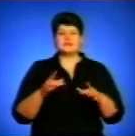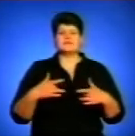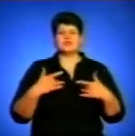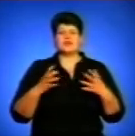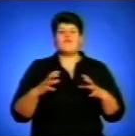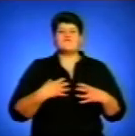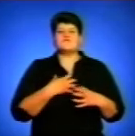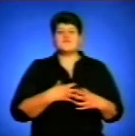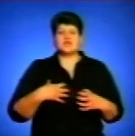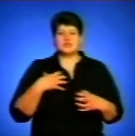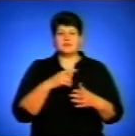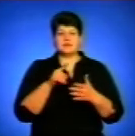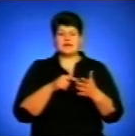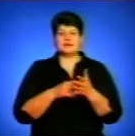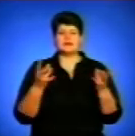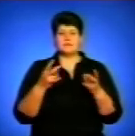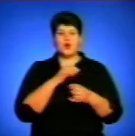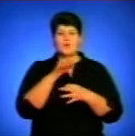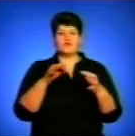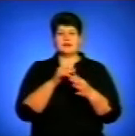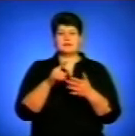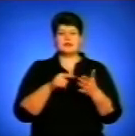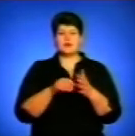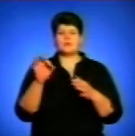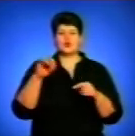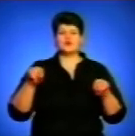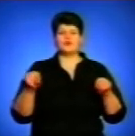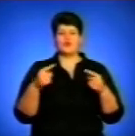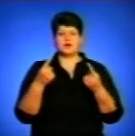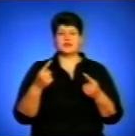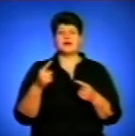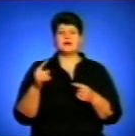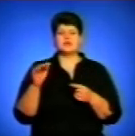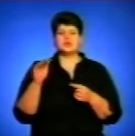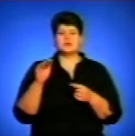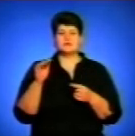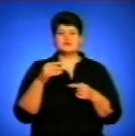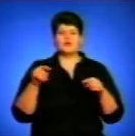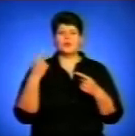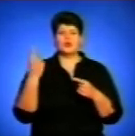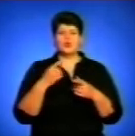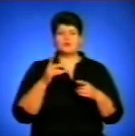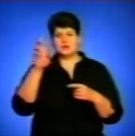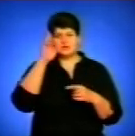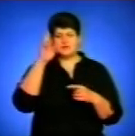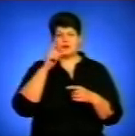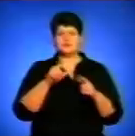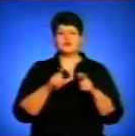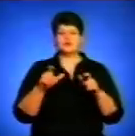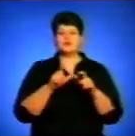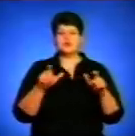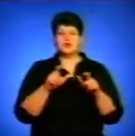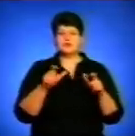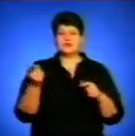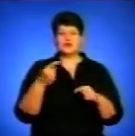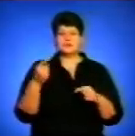депутати вирішили першим обговорити питання про створення комунальної установи Тернопільської обласної ради «Тернопільський обласний